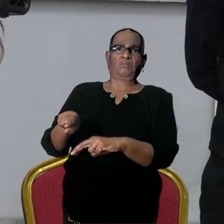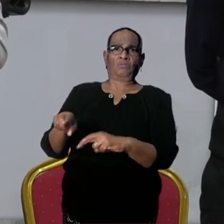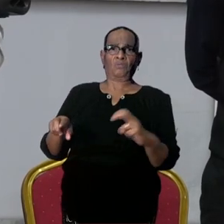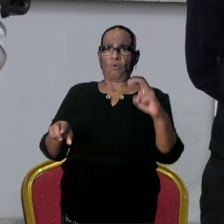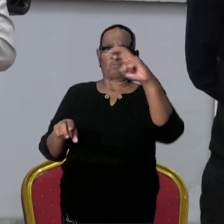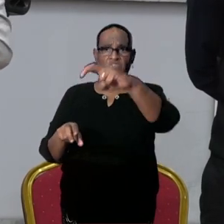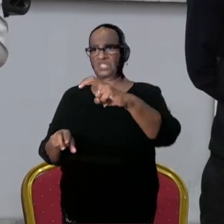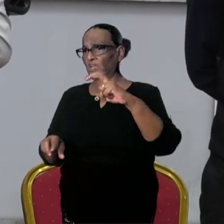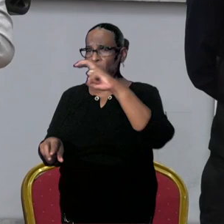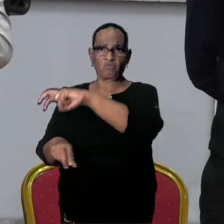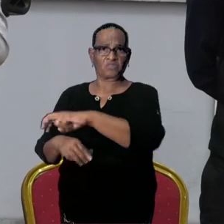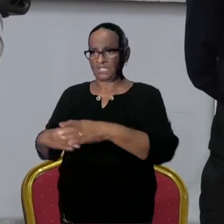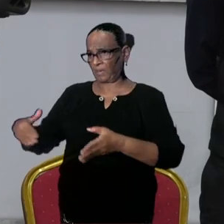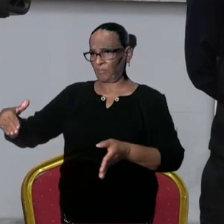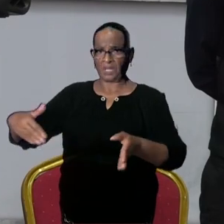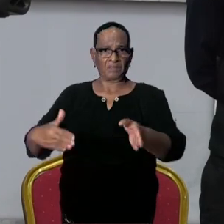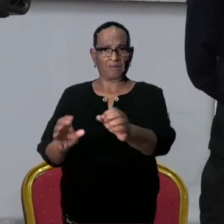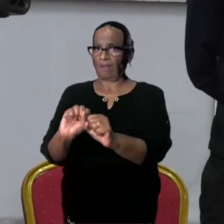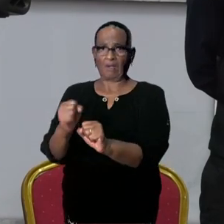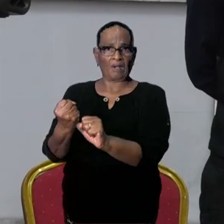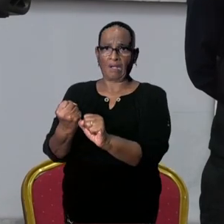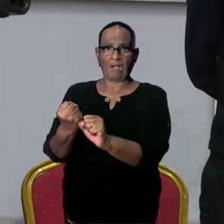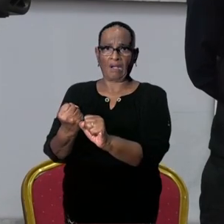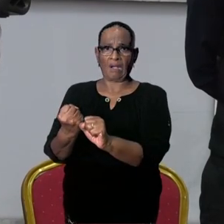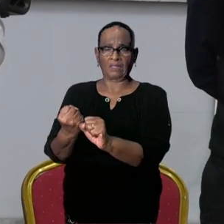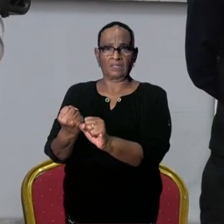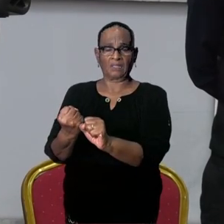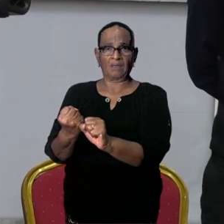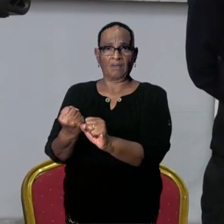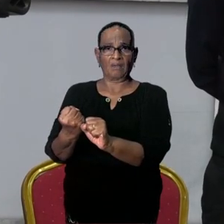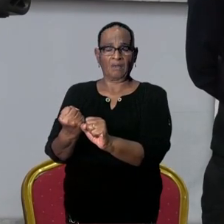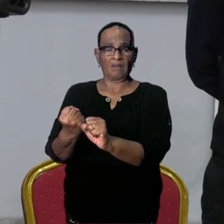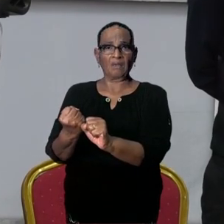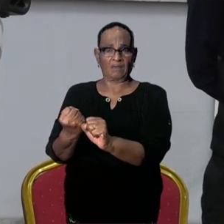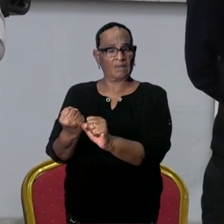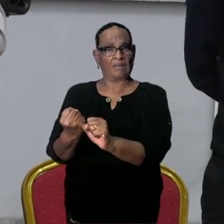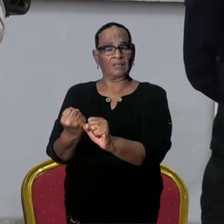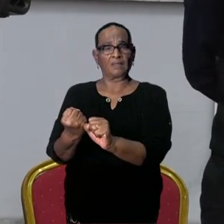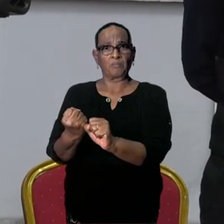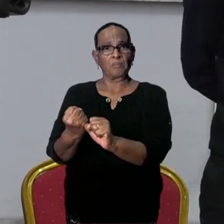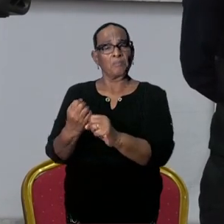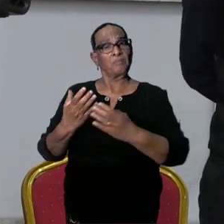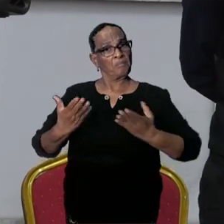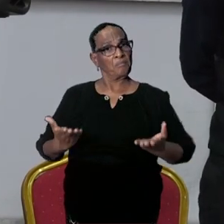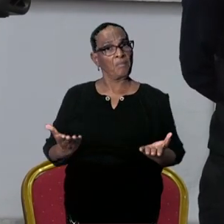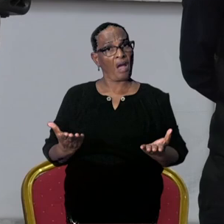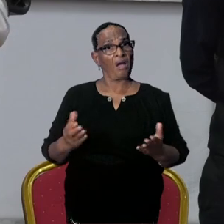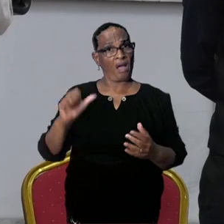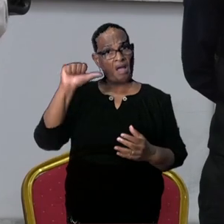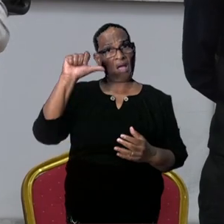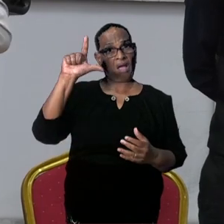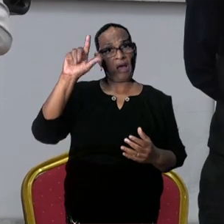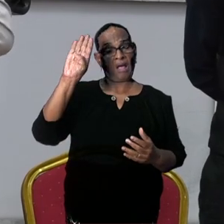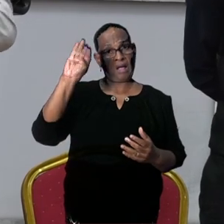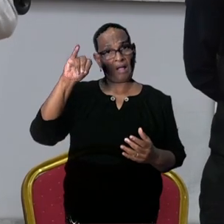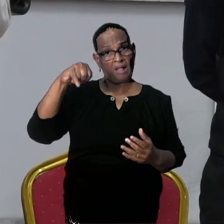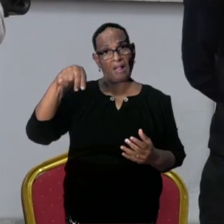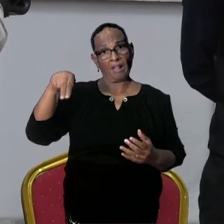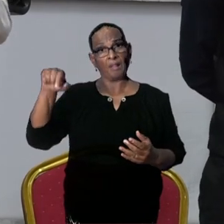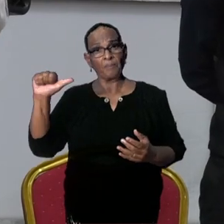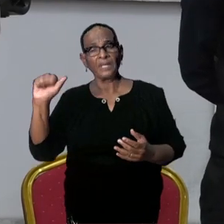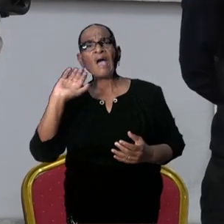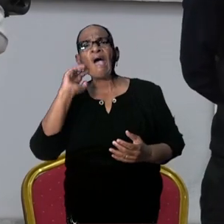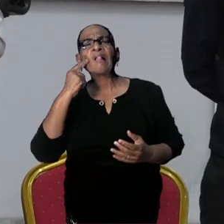bij de rivier. Omdat er een bepaalde infrastructuur aanwezig moet zijn om te komen op plaats van bestemming. In Albina elke dag